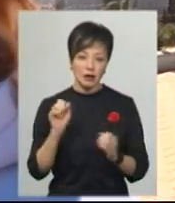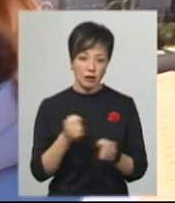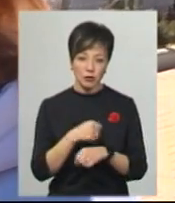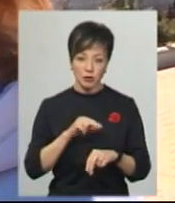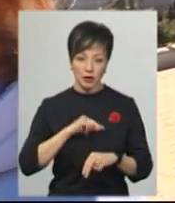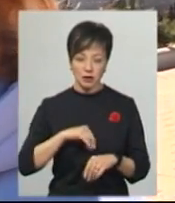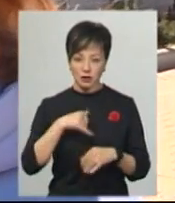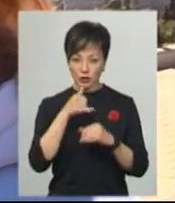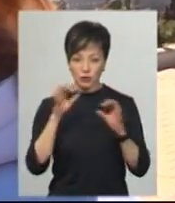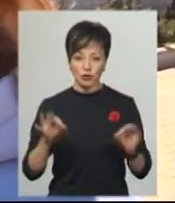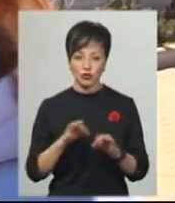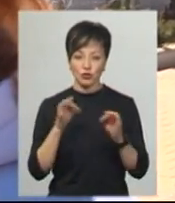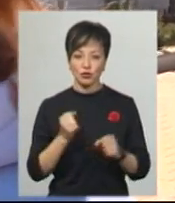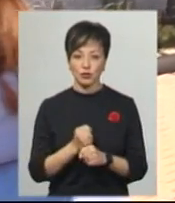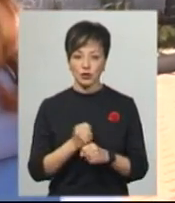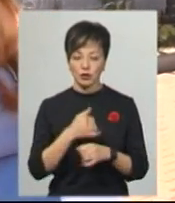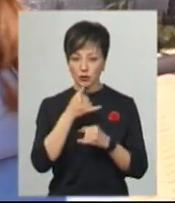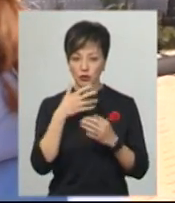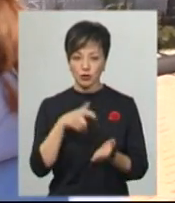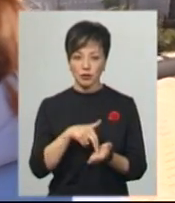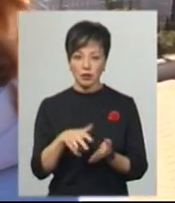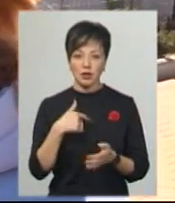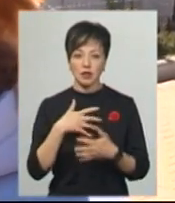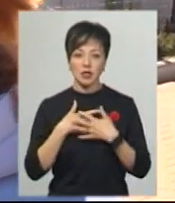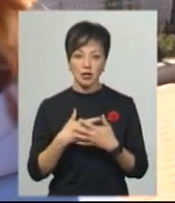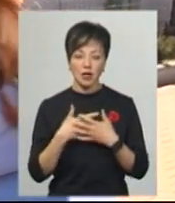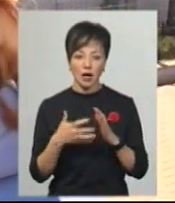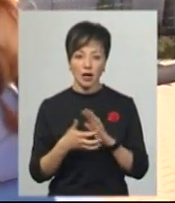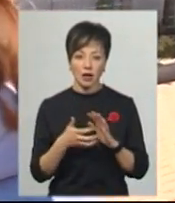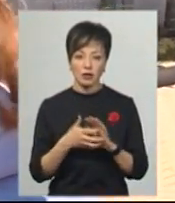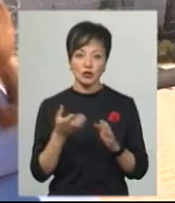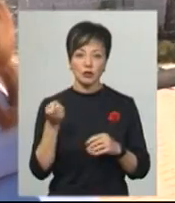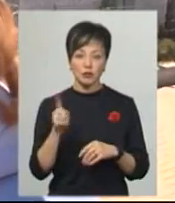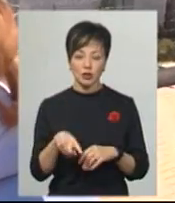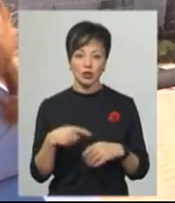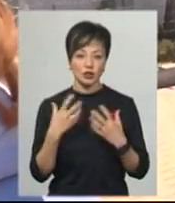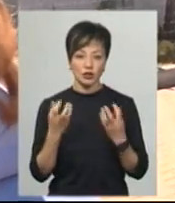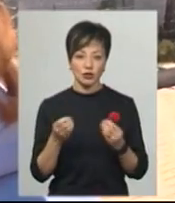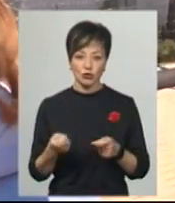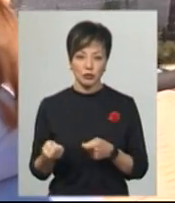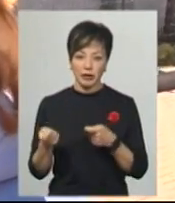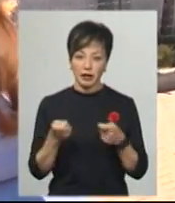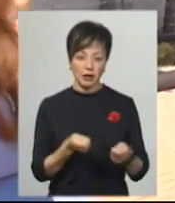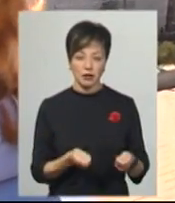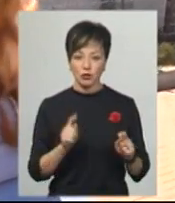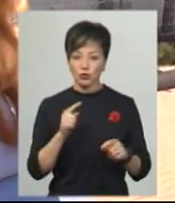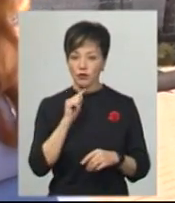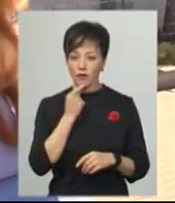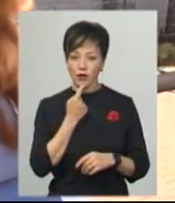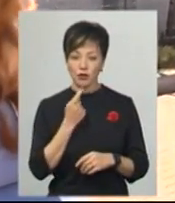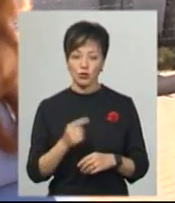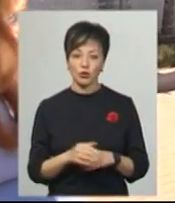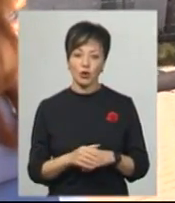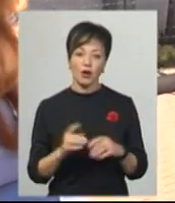що я не можу нічого зробити, я не можу ходити, я задихаюся. А тим більше, щоб я щось принесла, то це дуже важко. Так що